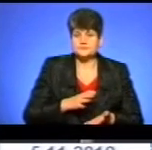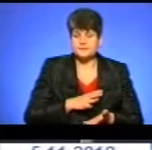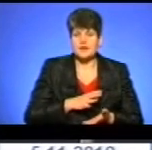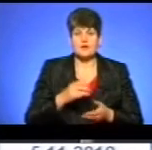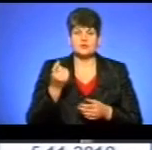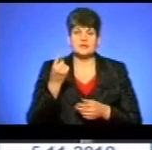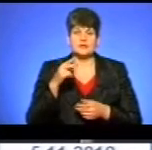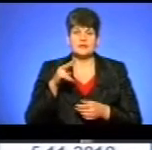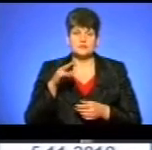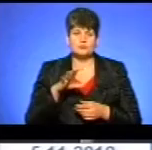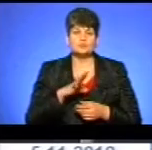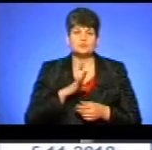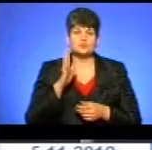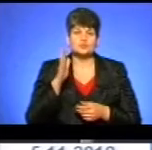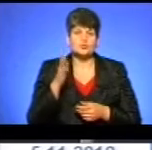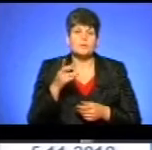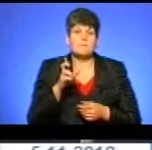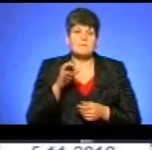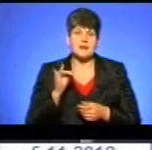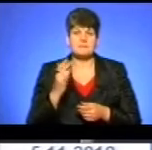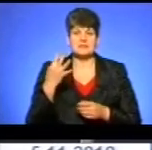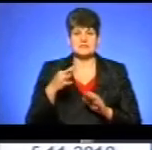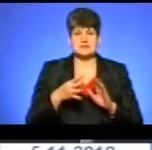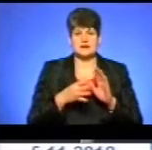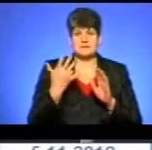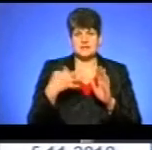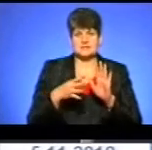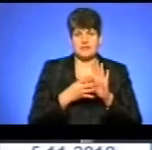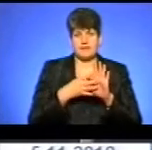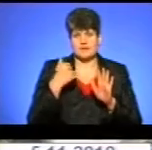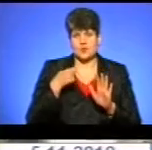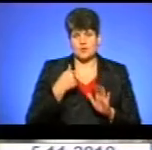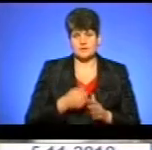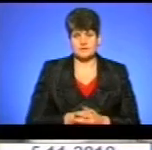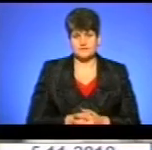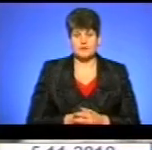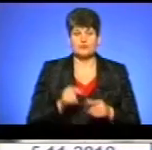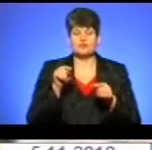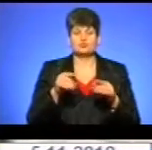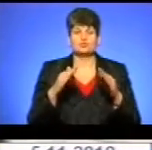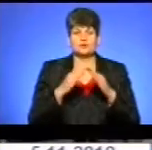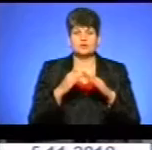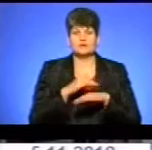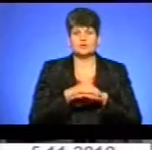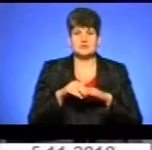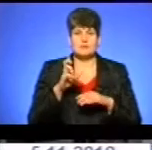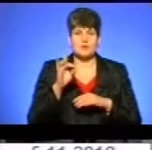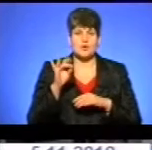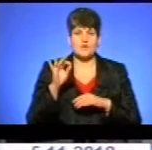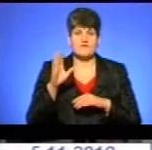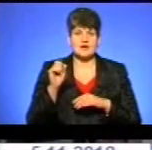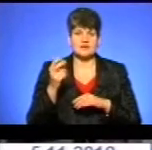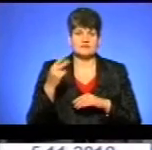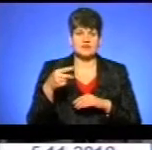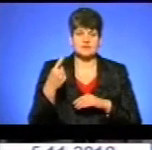листопада йому б виповнилось 59 років. Детальніше у сюжеті. У цьому будинку на вулиці Броварна, 21,